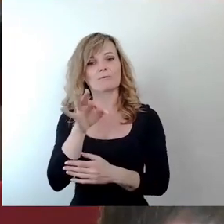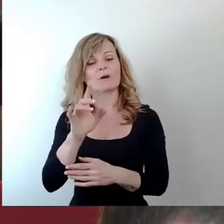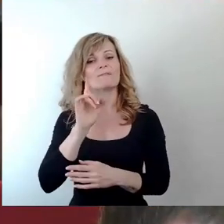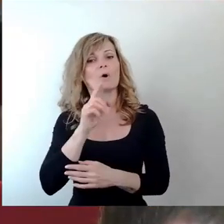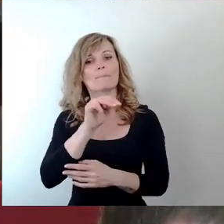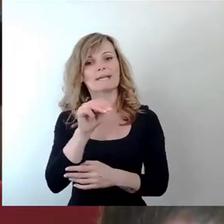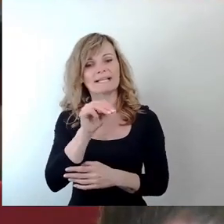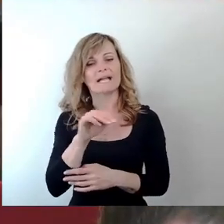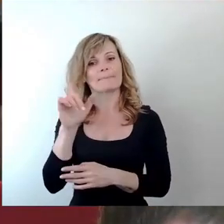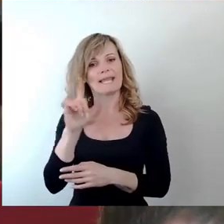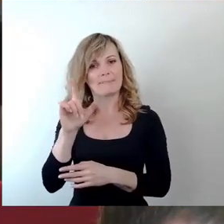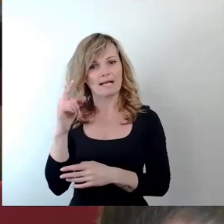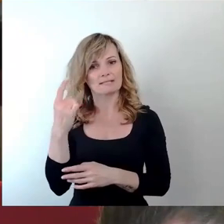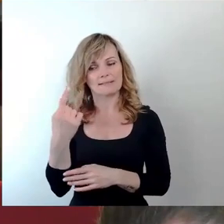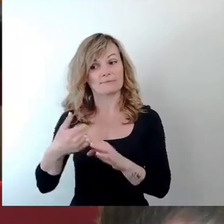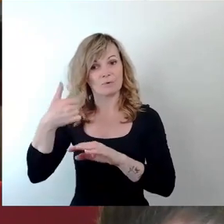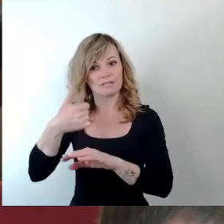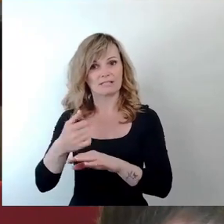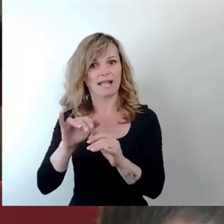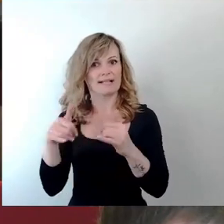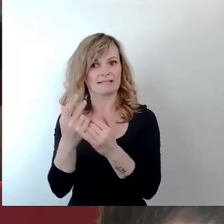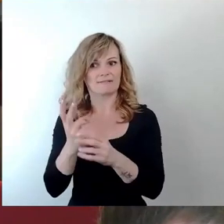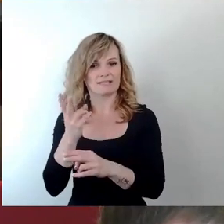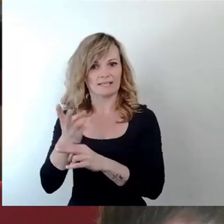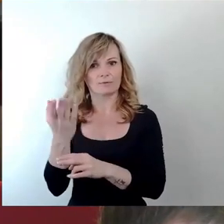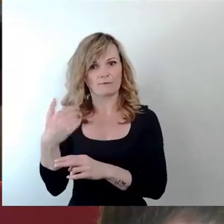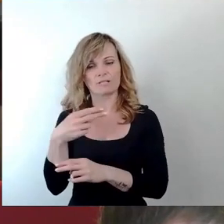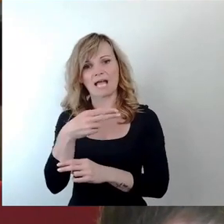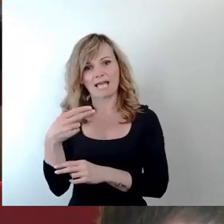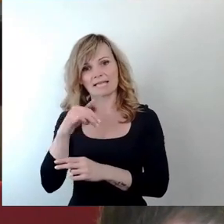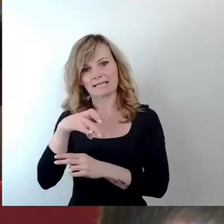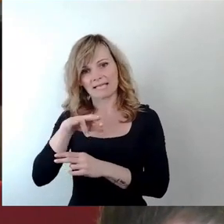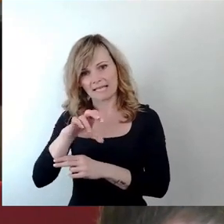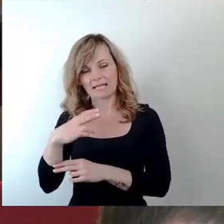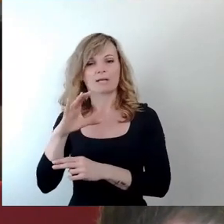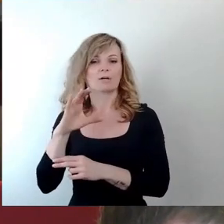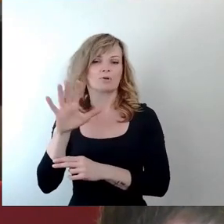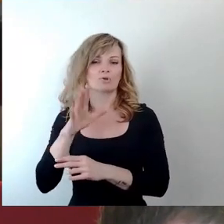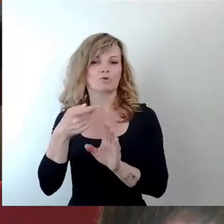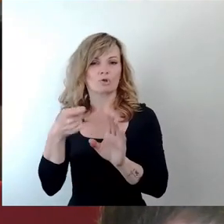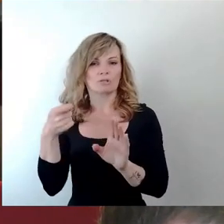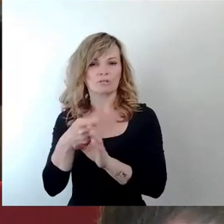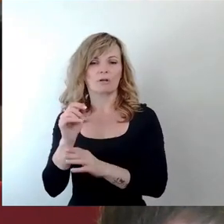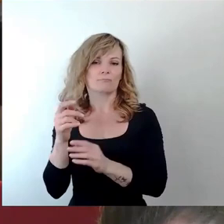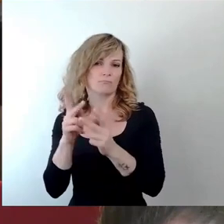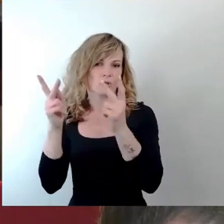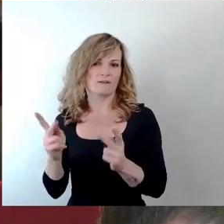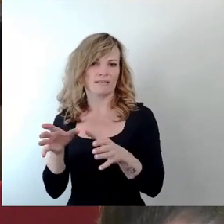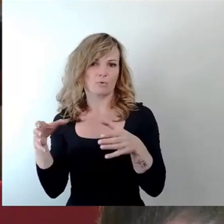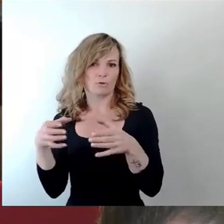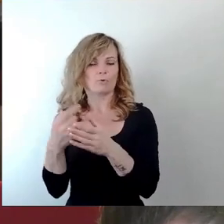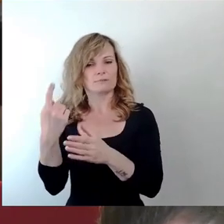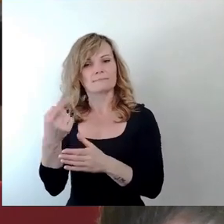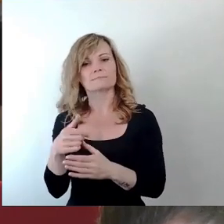Lehmann, die ist die Vorsitzende der Elternvertretung vom Heinrich-Schütz-Konservatorium, ein Rederecht beantragen und möglichst noch eine